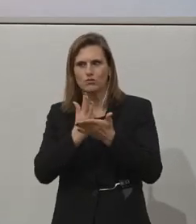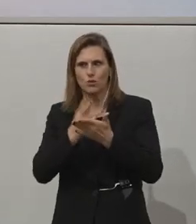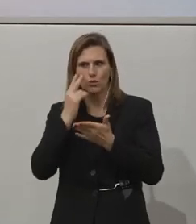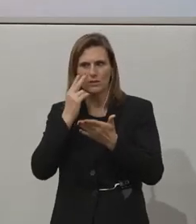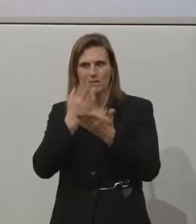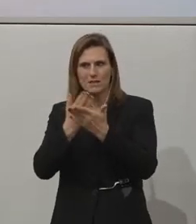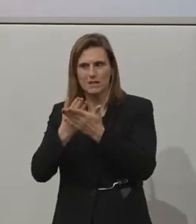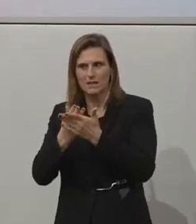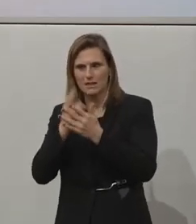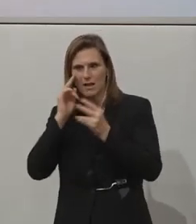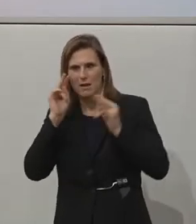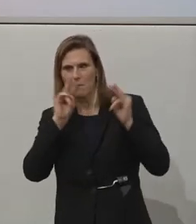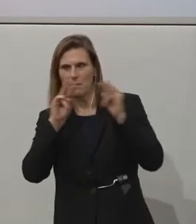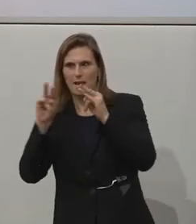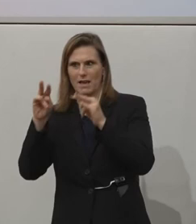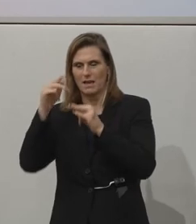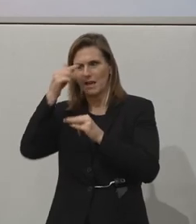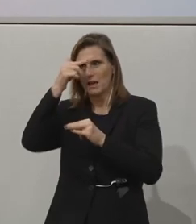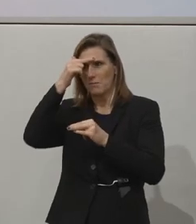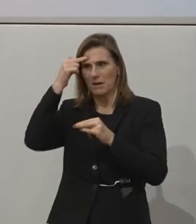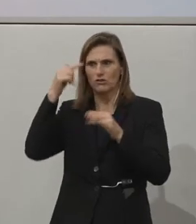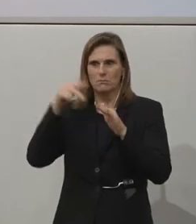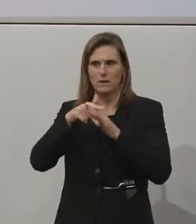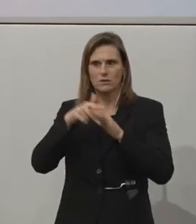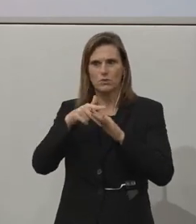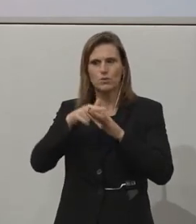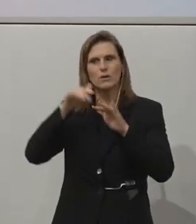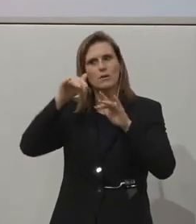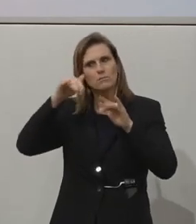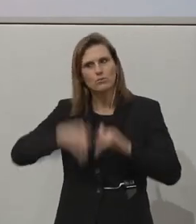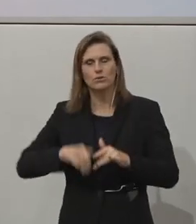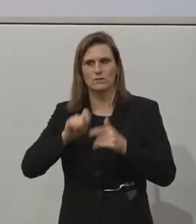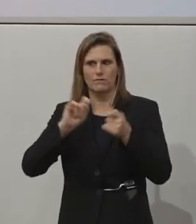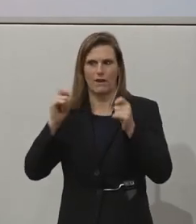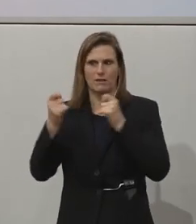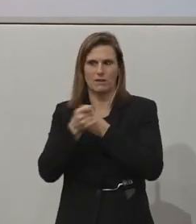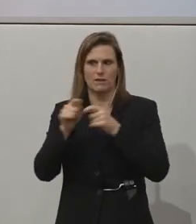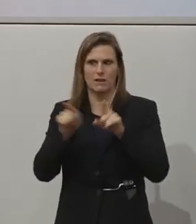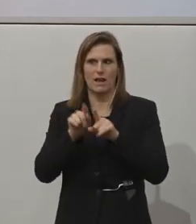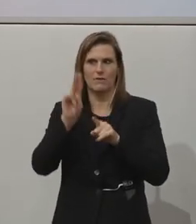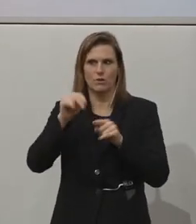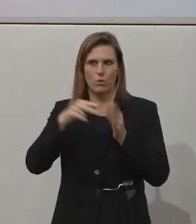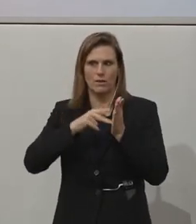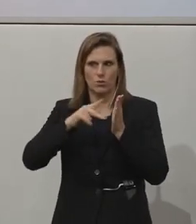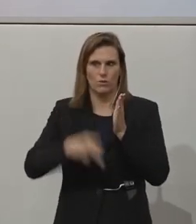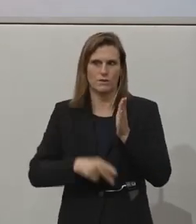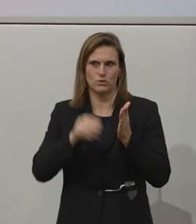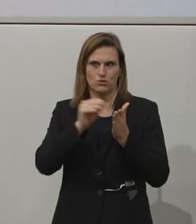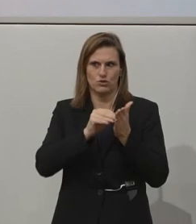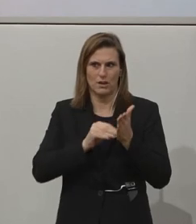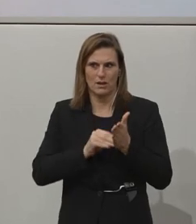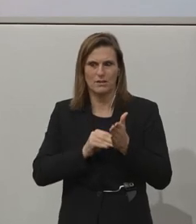der Blick auf die Menschen mit Behinderungen sich ändert, wie es auch die UN-Konvention vorgibt. Dieser